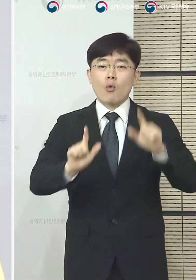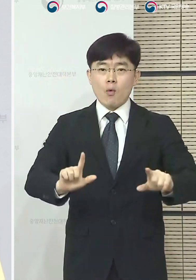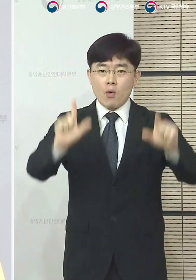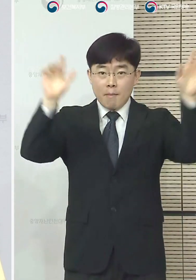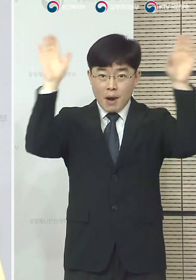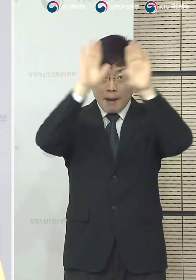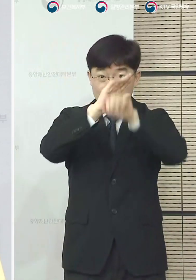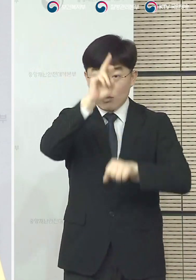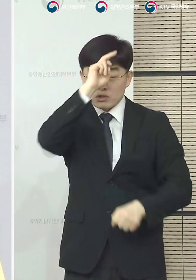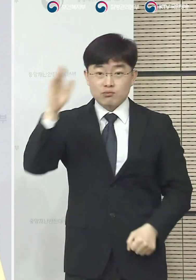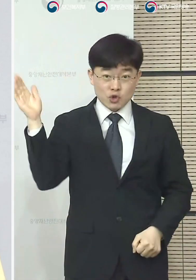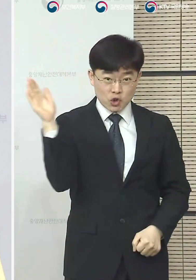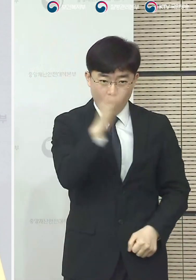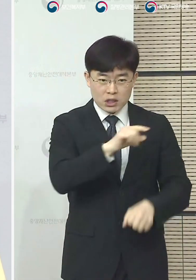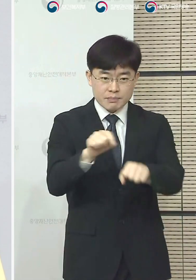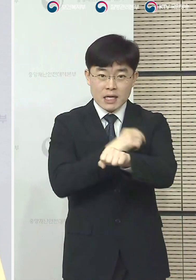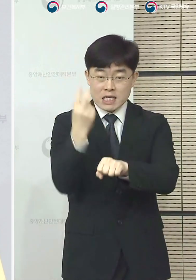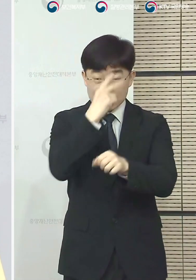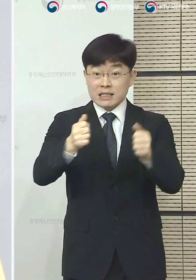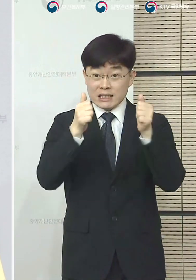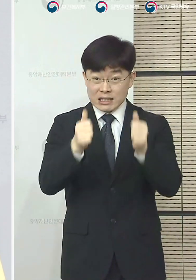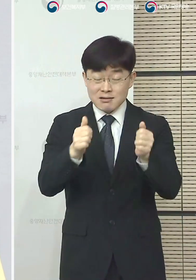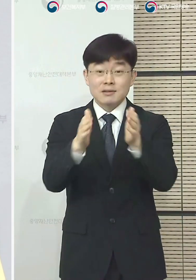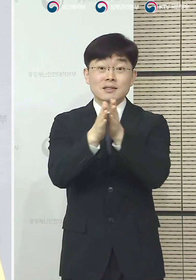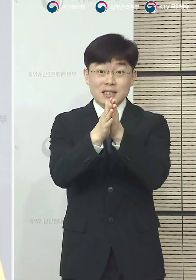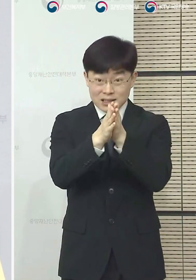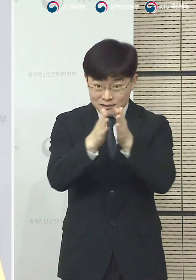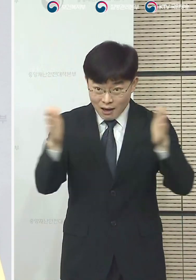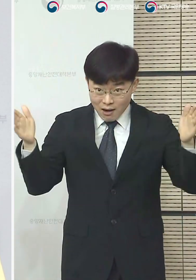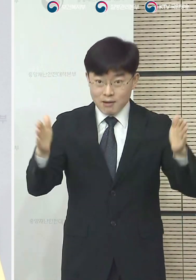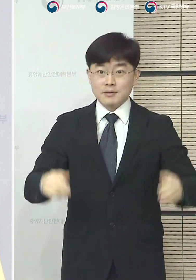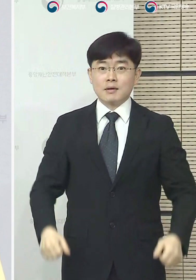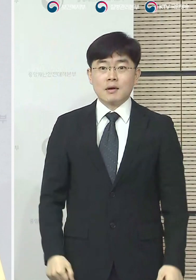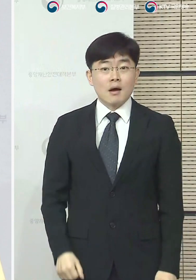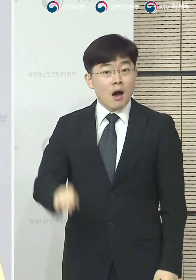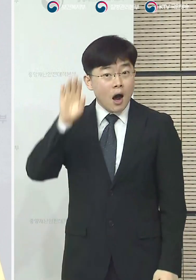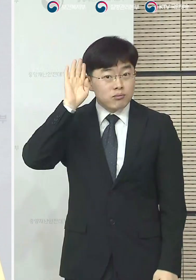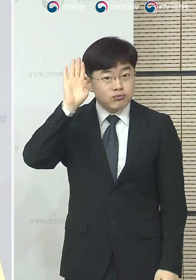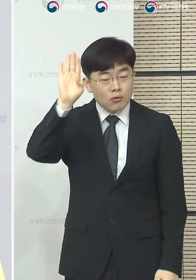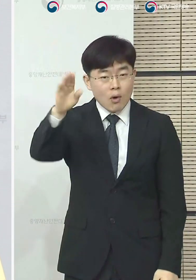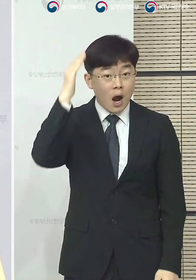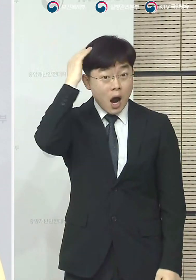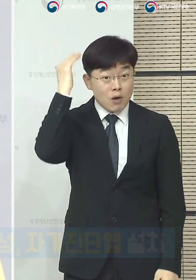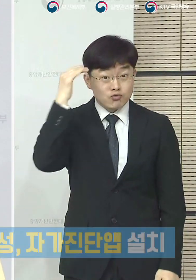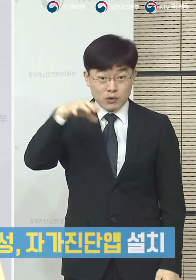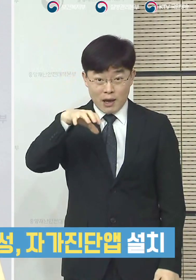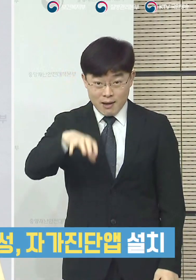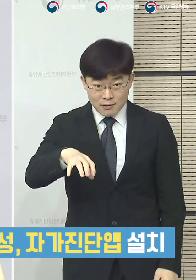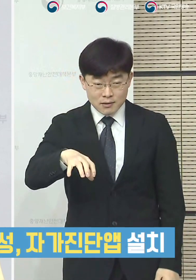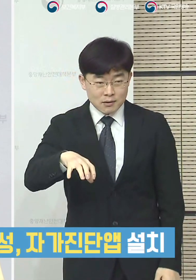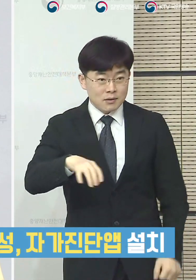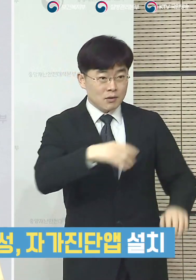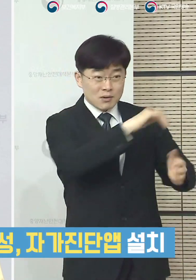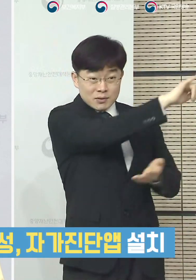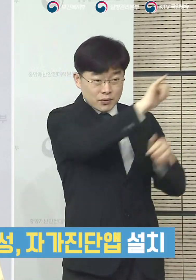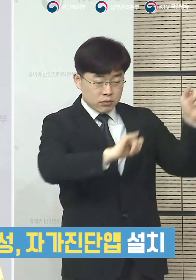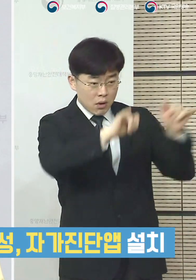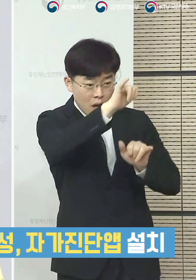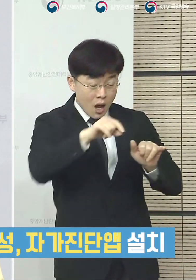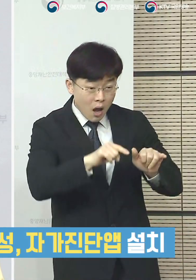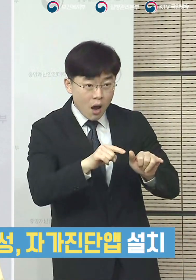0시부터 특별 입국 절차가 보편적으로 확대 실시되면 우리나라에 입국하는 모든 입국자는